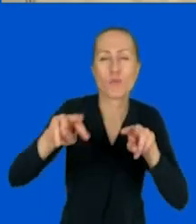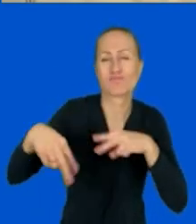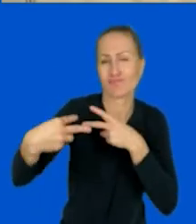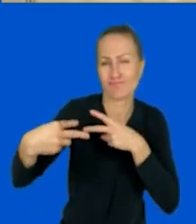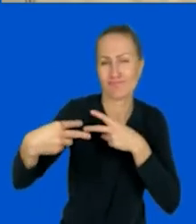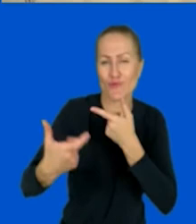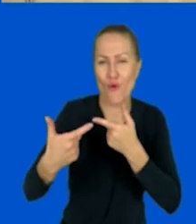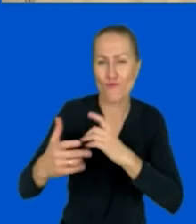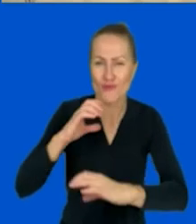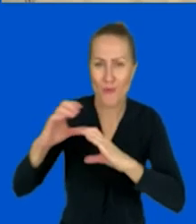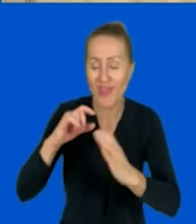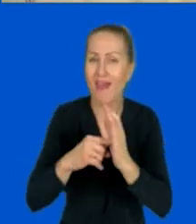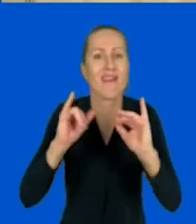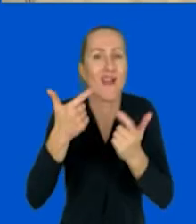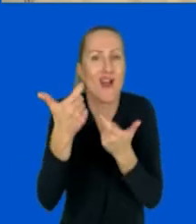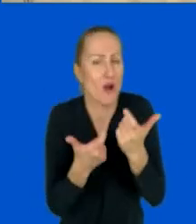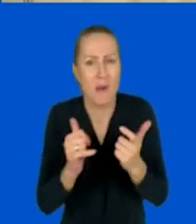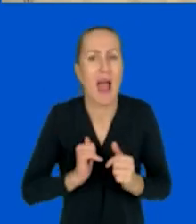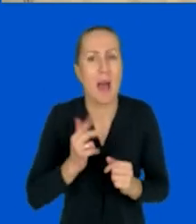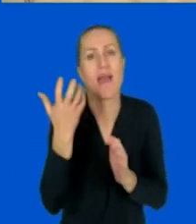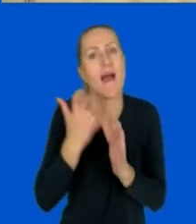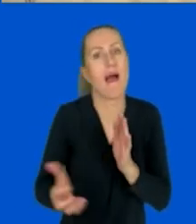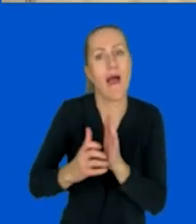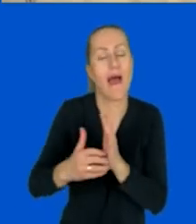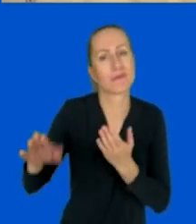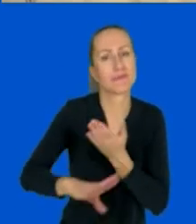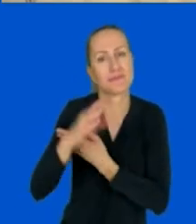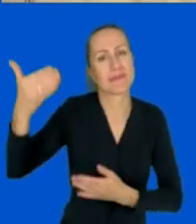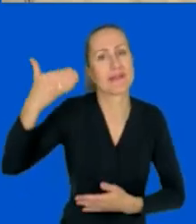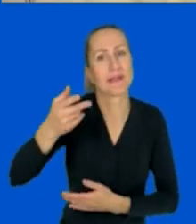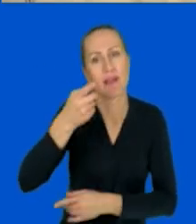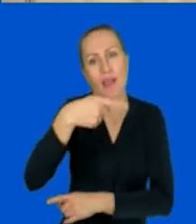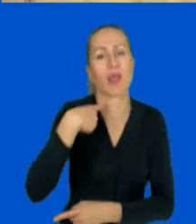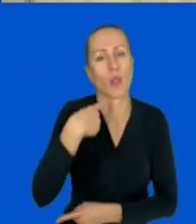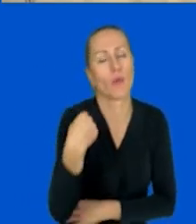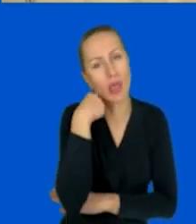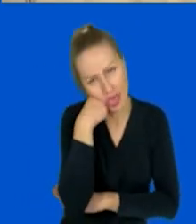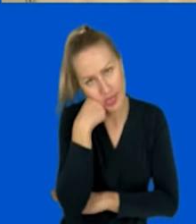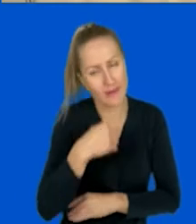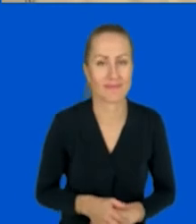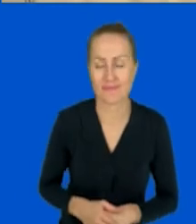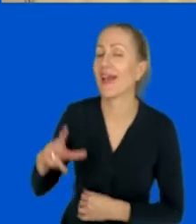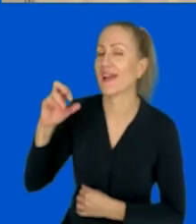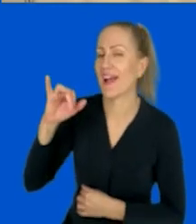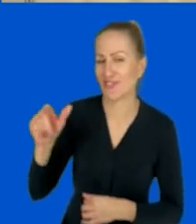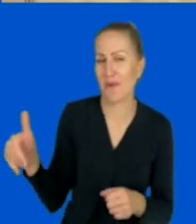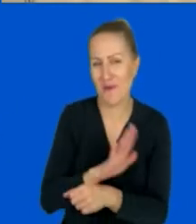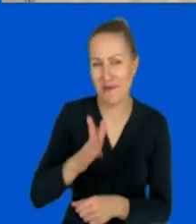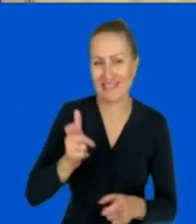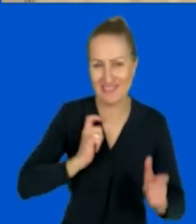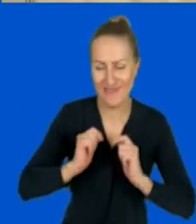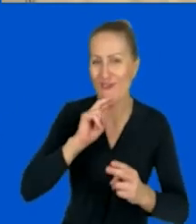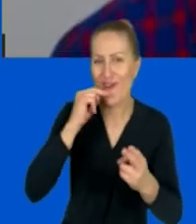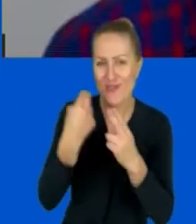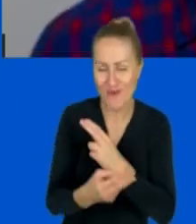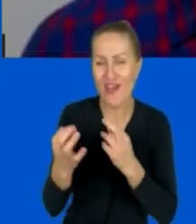Jak to zrobić, żeby nie zagadać ludzi i żeby nie spowodować im zasłu? Kasia wydaje się być zadowolona, także dzięki Jaga i jedźmy w takim